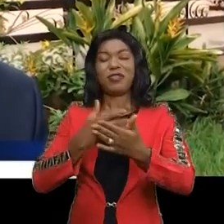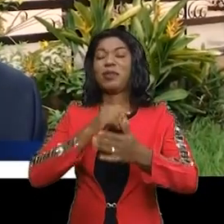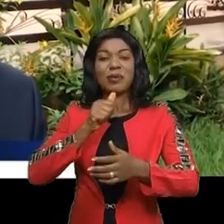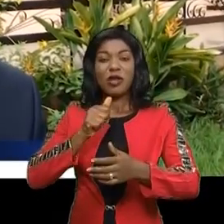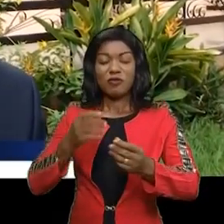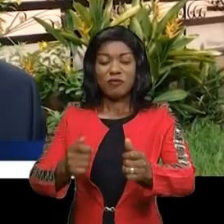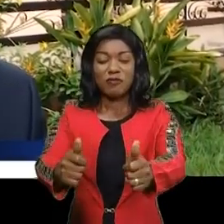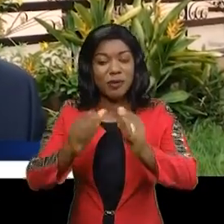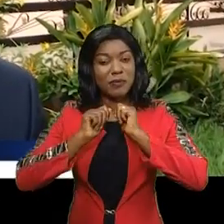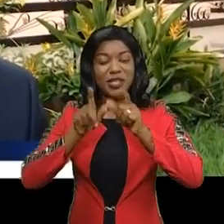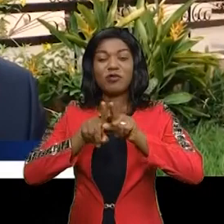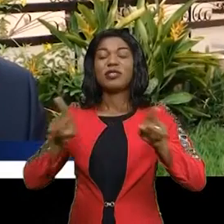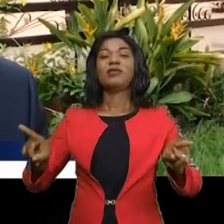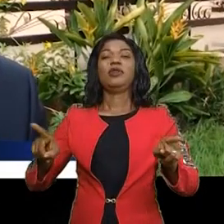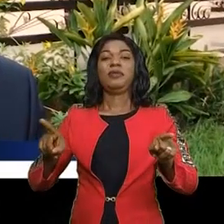précipitation.